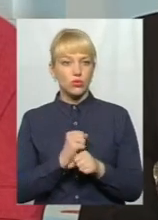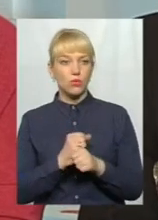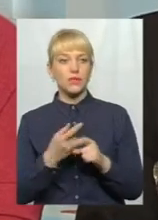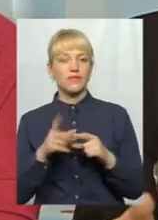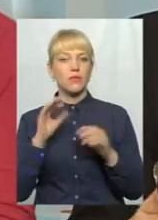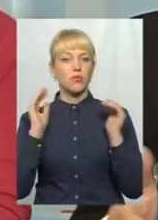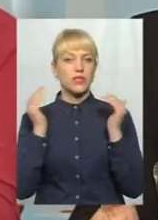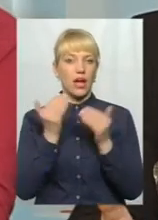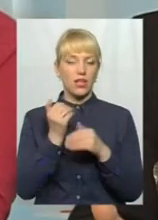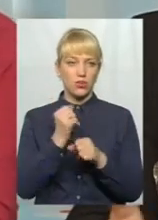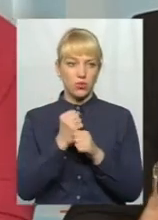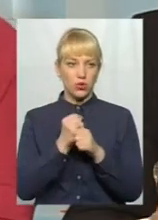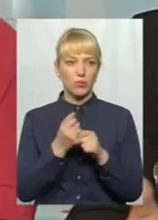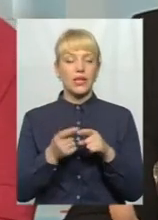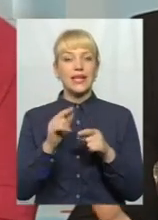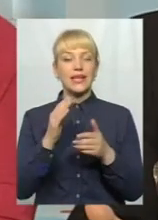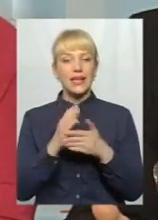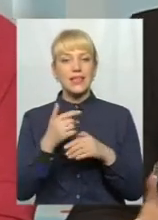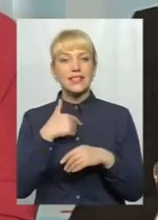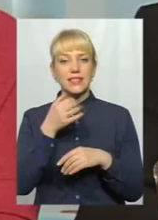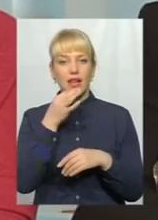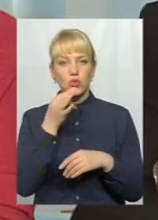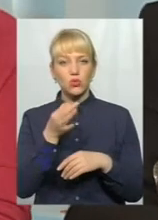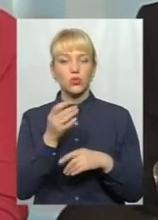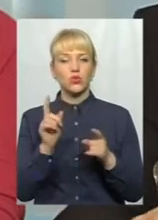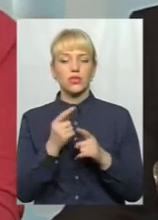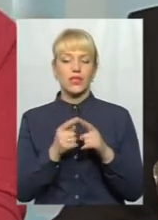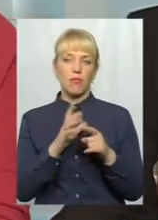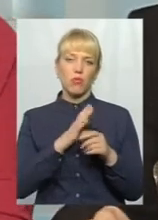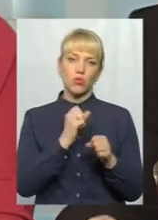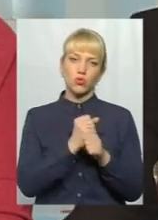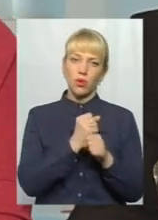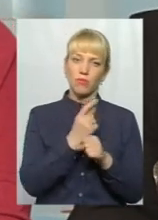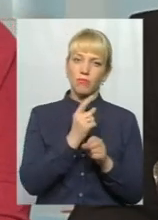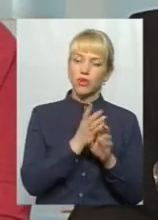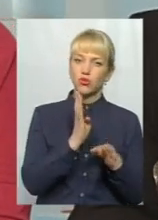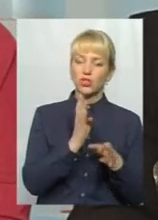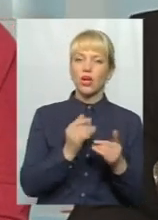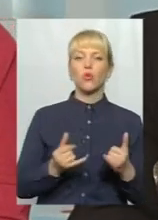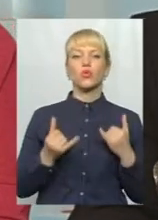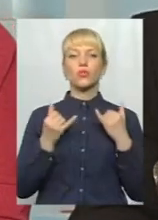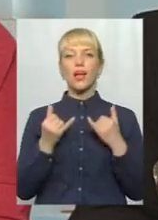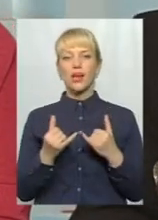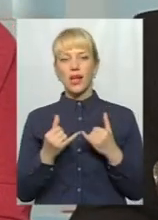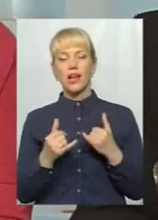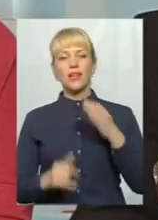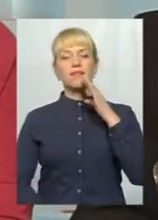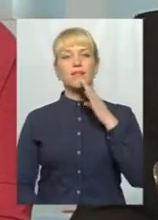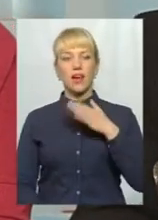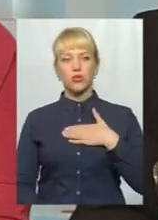закритому режимі, тому я зараз скажу, що є твердження про те, що це було зроблено, в першу чергу, для нашої